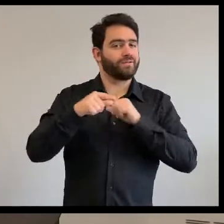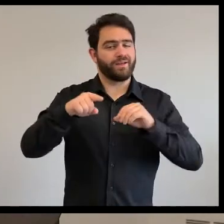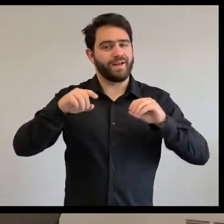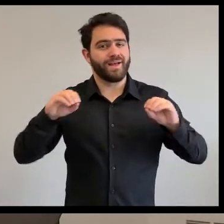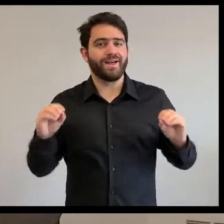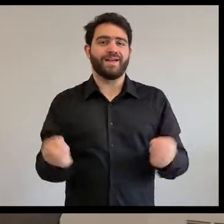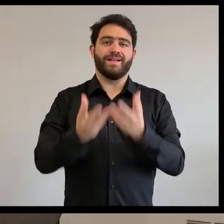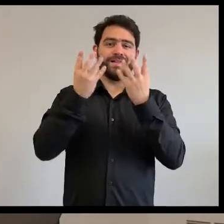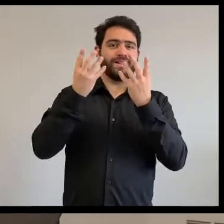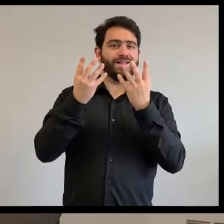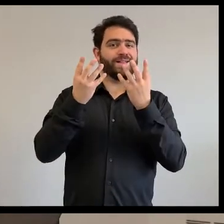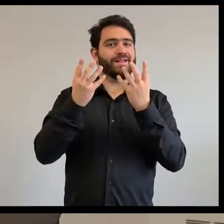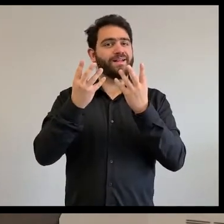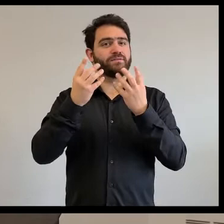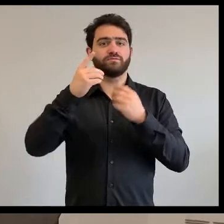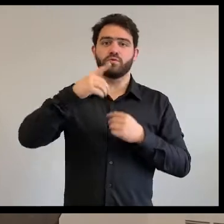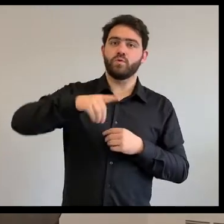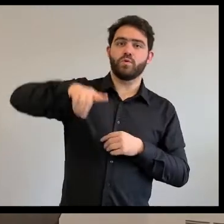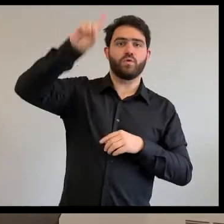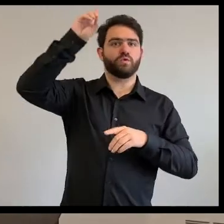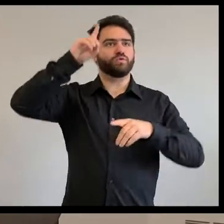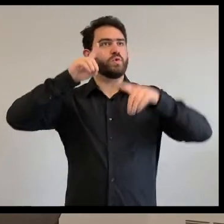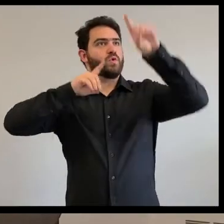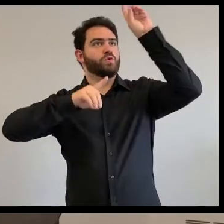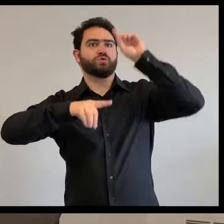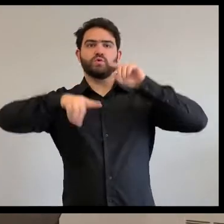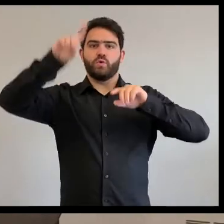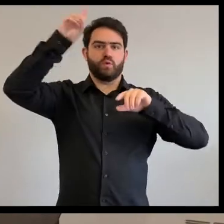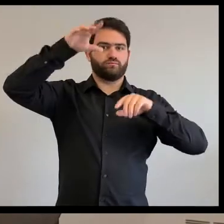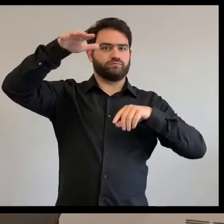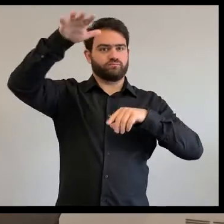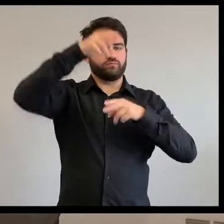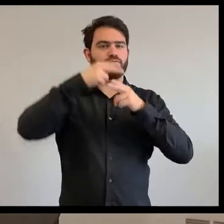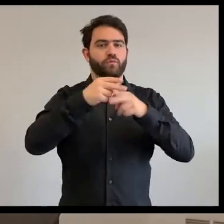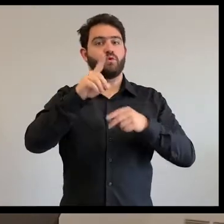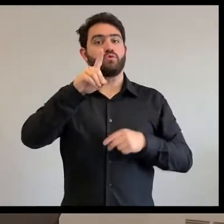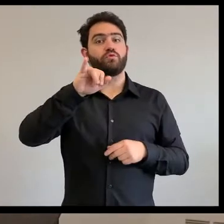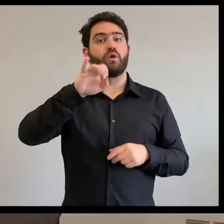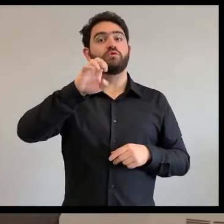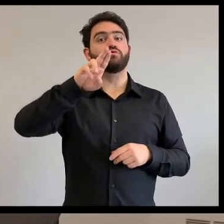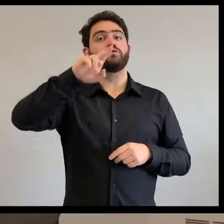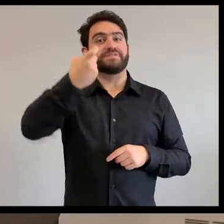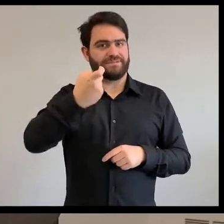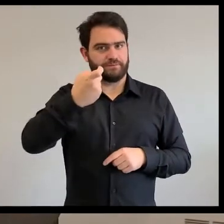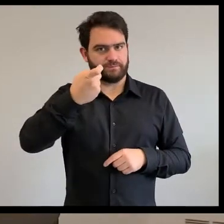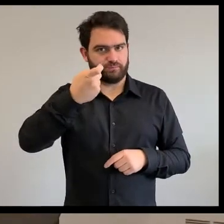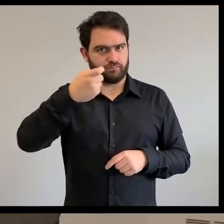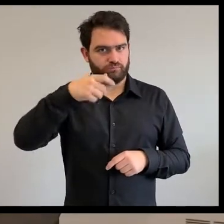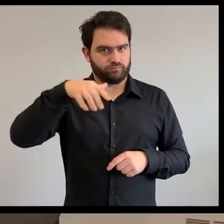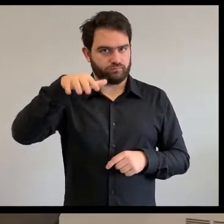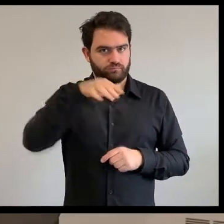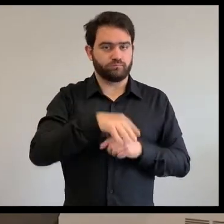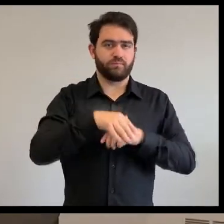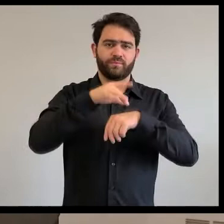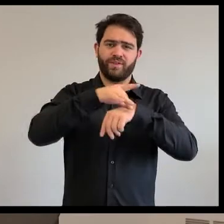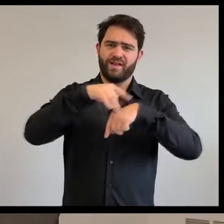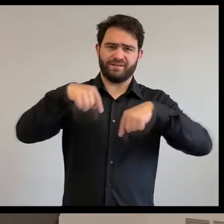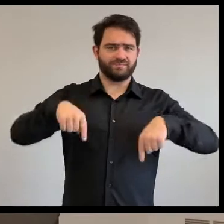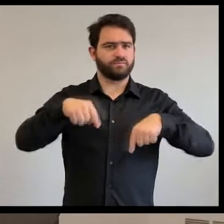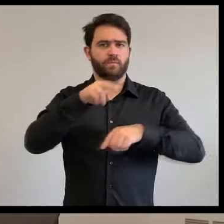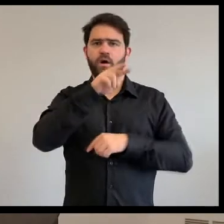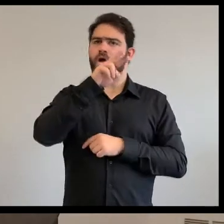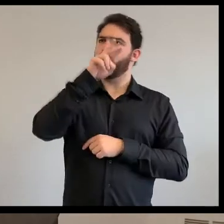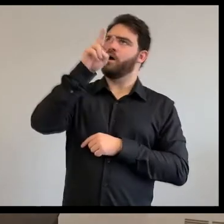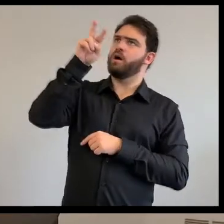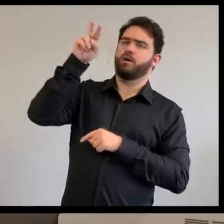créé tout ce qui existe dans le ciel, dans la terre, toutes plantes, tous les animaux, toutes pierres, ils lui sont donnés à